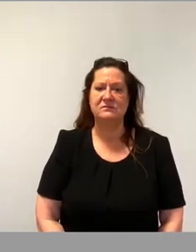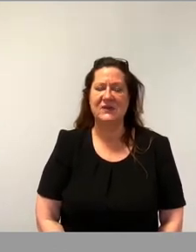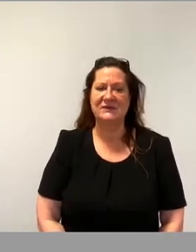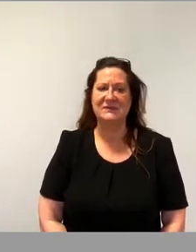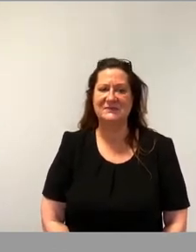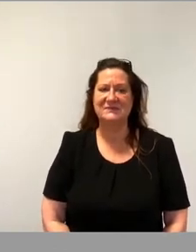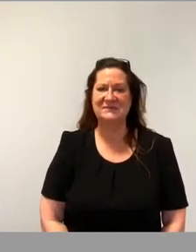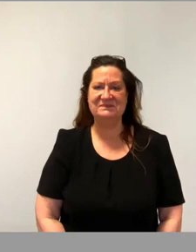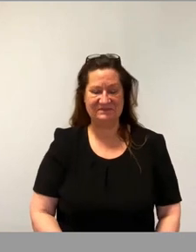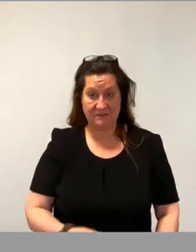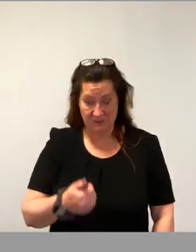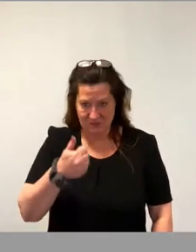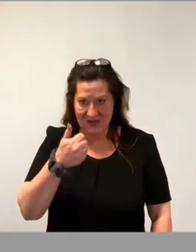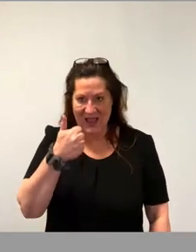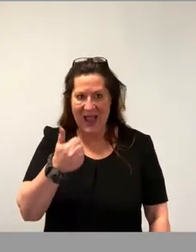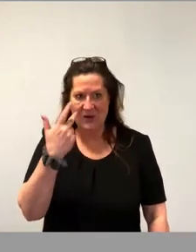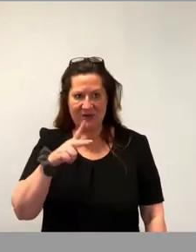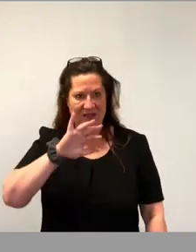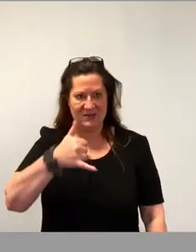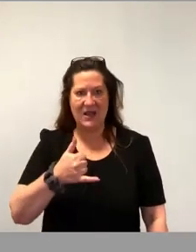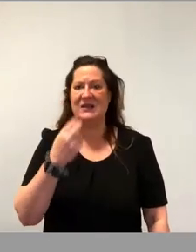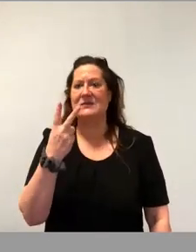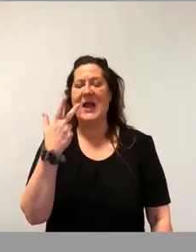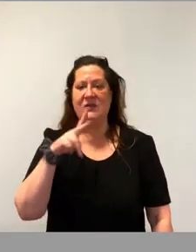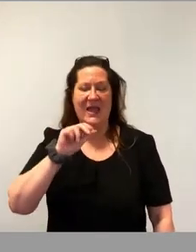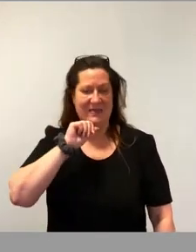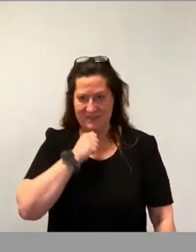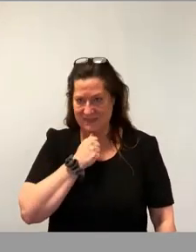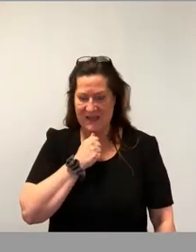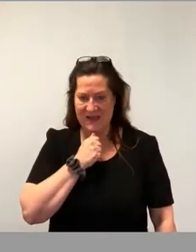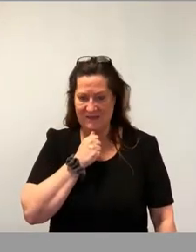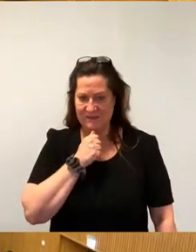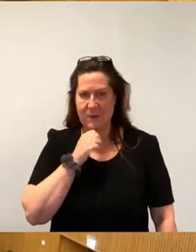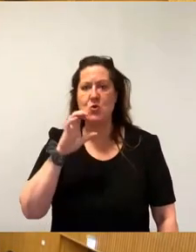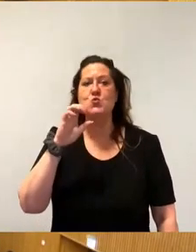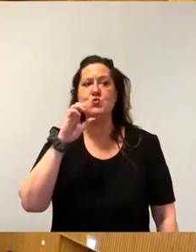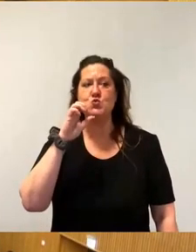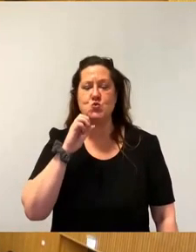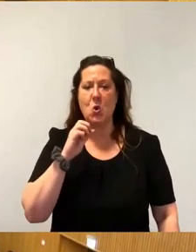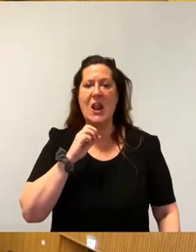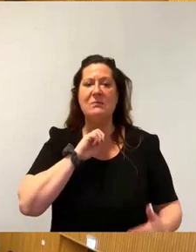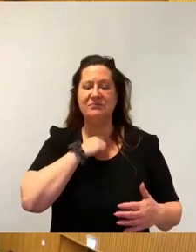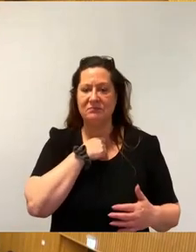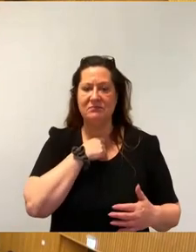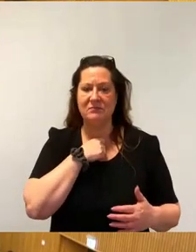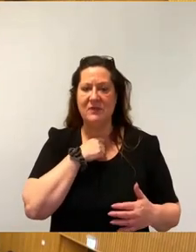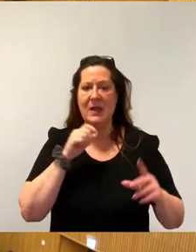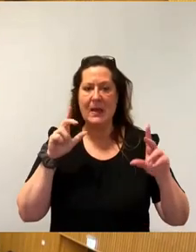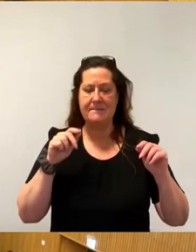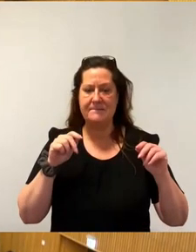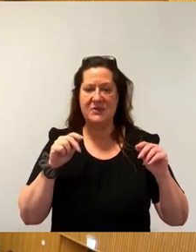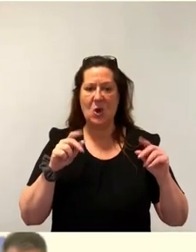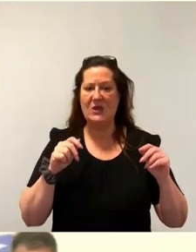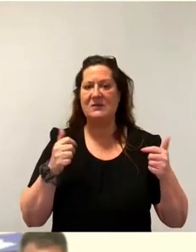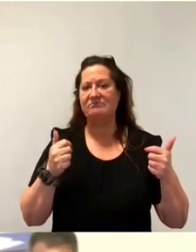31 Ja stimmen, 32 Nein stimmen, keine Enthaltung. Damit ist der federführende